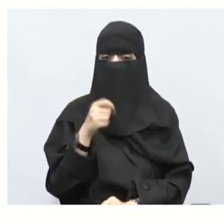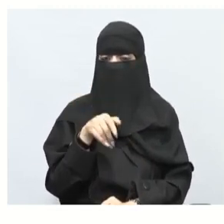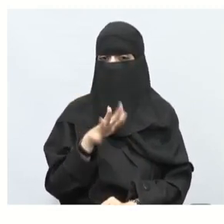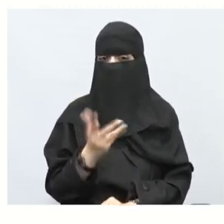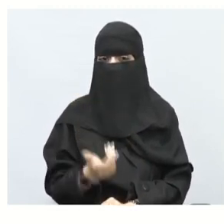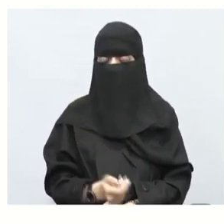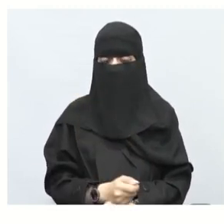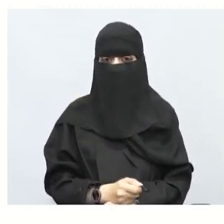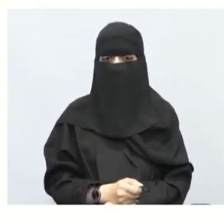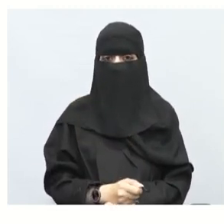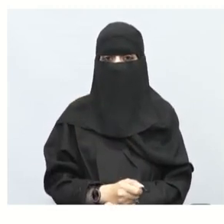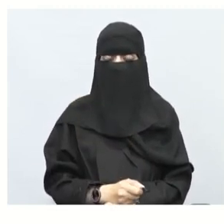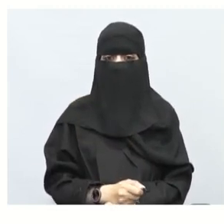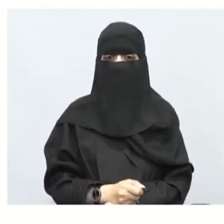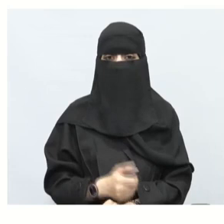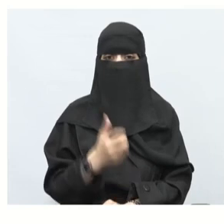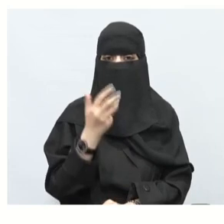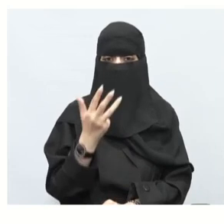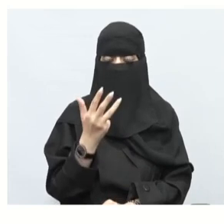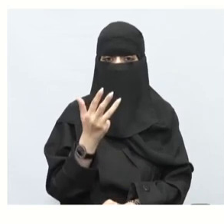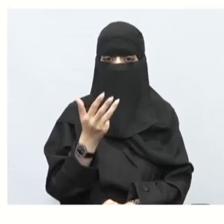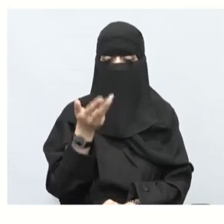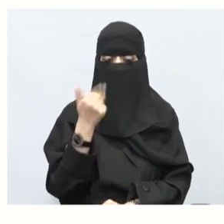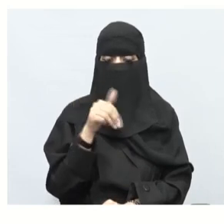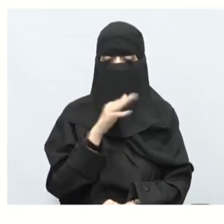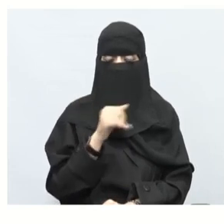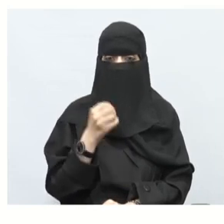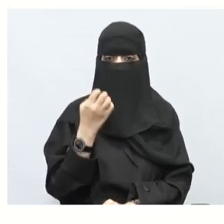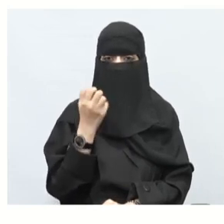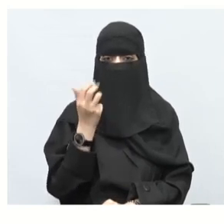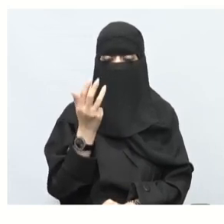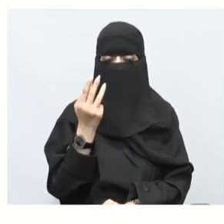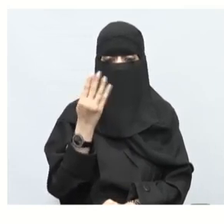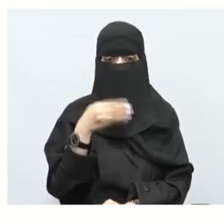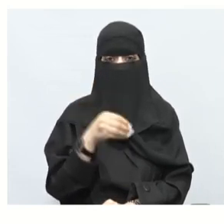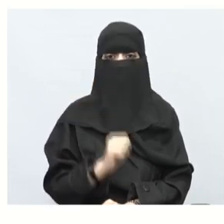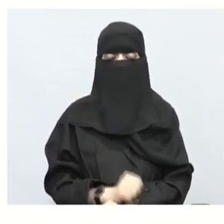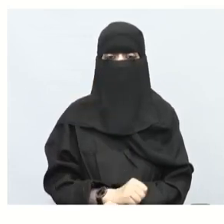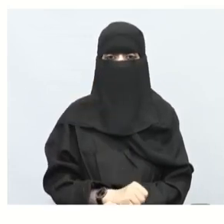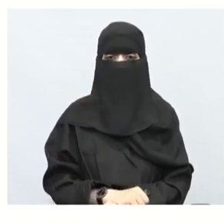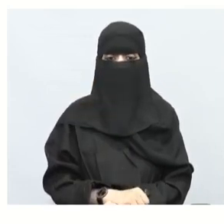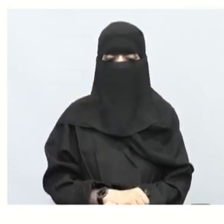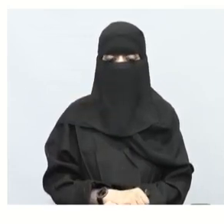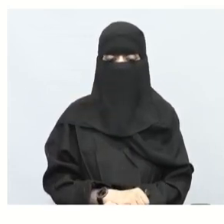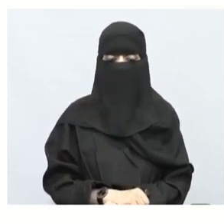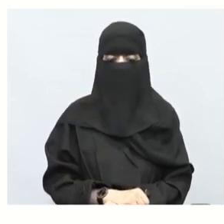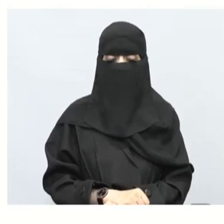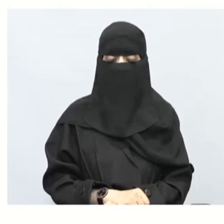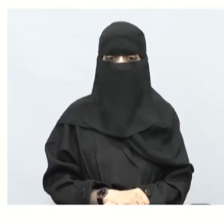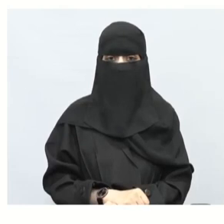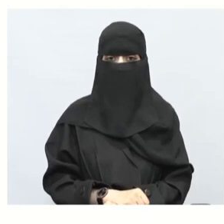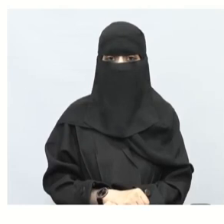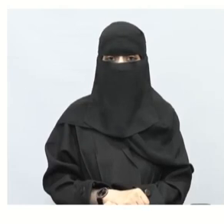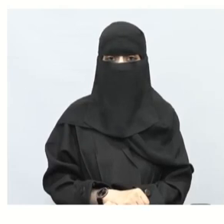يوجود؟ أربعة عشر طرح خمسة حسنتم تسعو هنا تسعو أربع هذه الآن كما